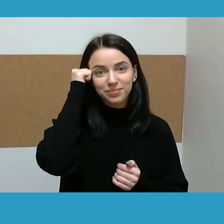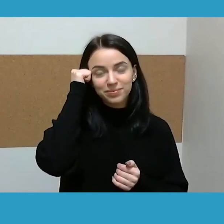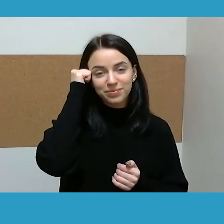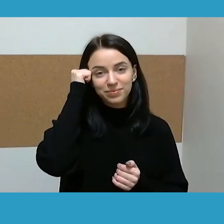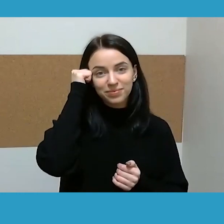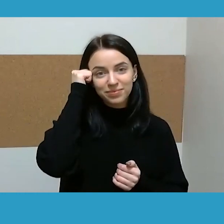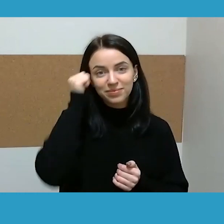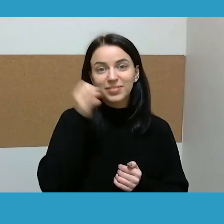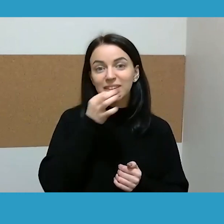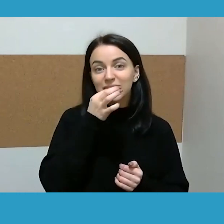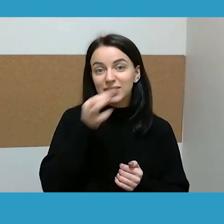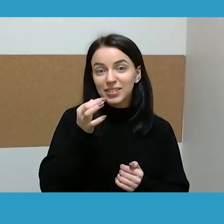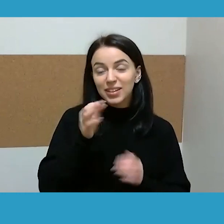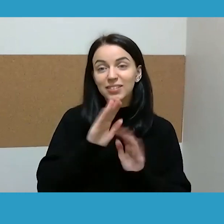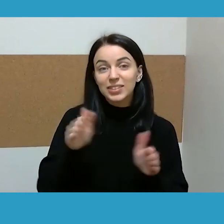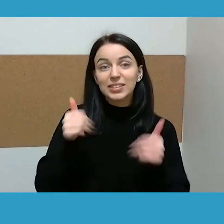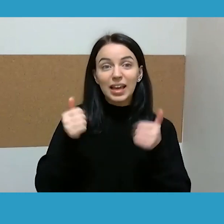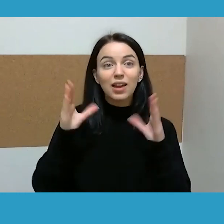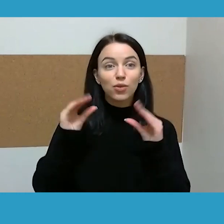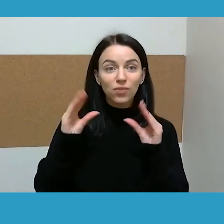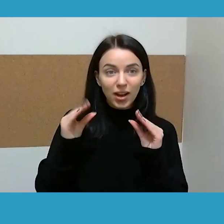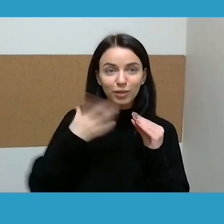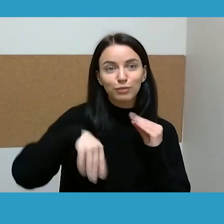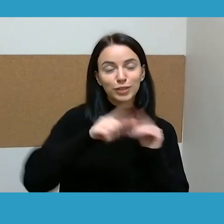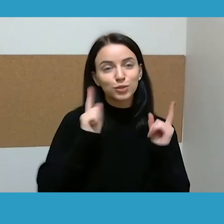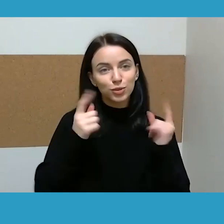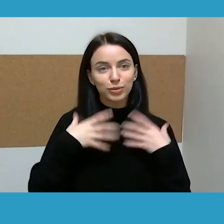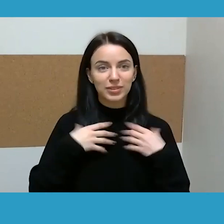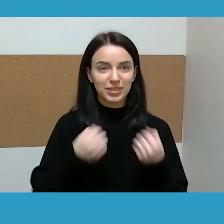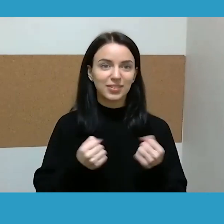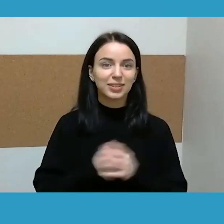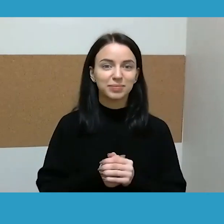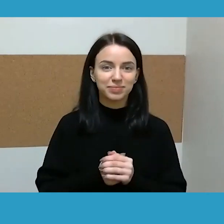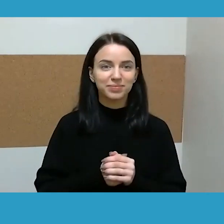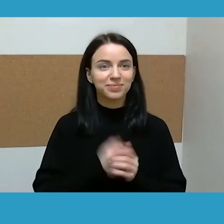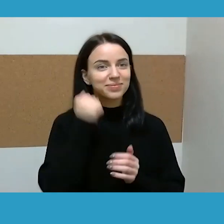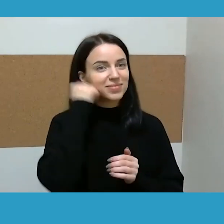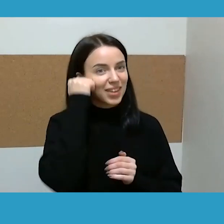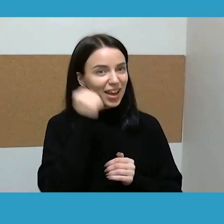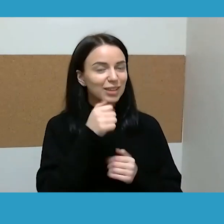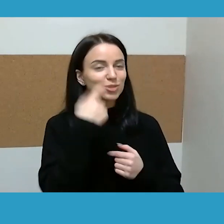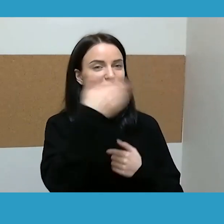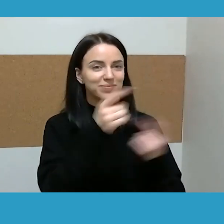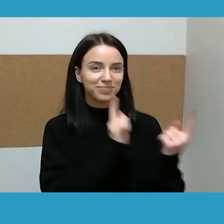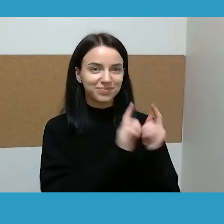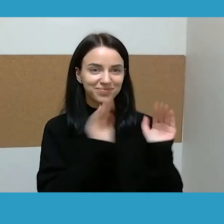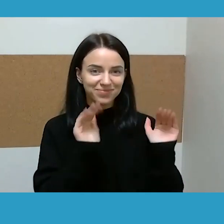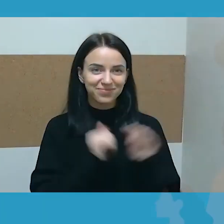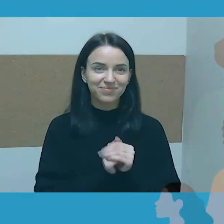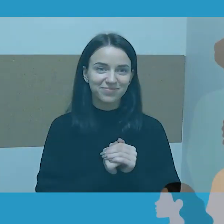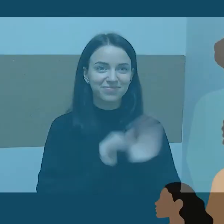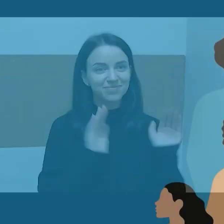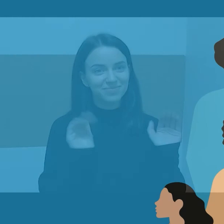turbūt, kad gero vakaro, būkim sveiki ir būkim saugus. Ačiū Davylė, iki kitų kartų. Ate. Ate.